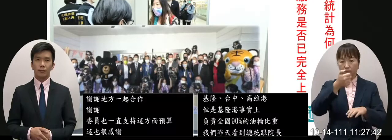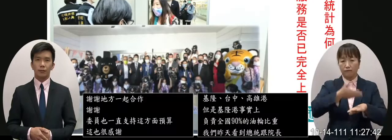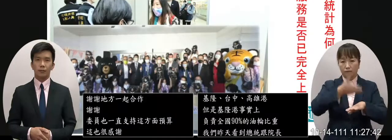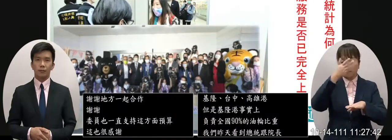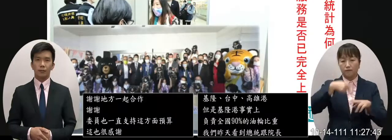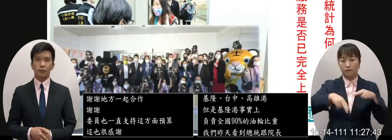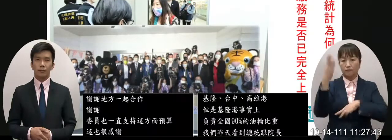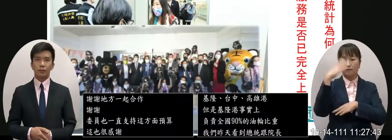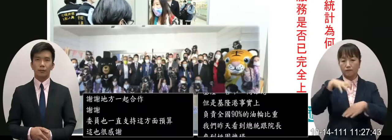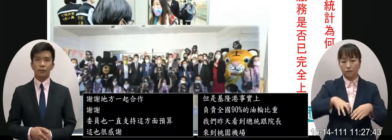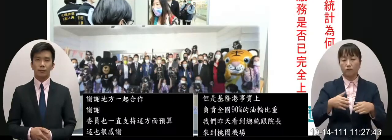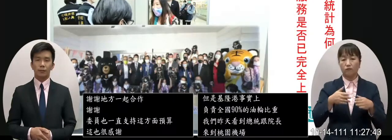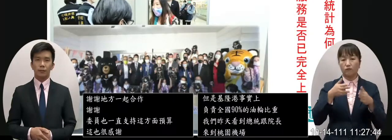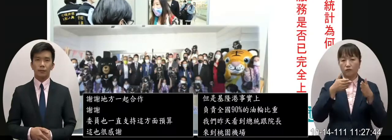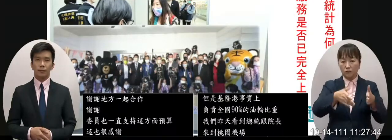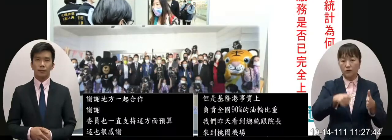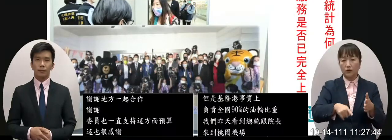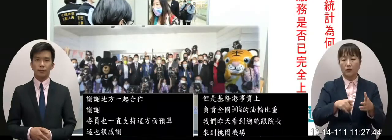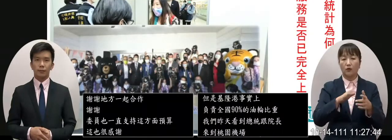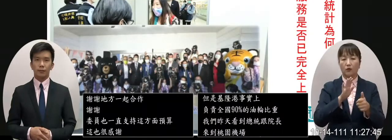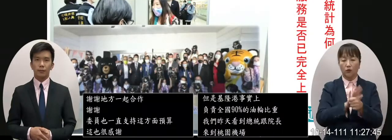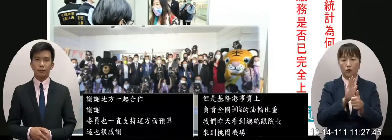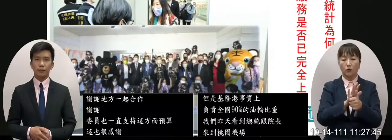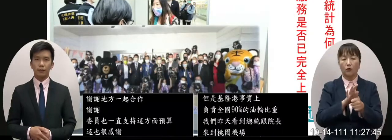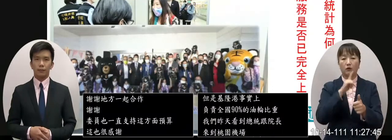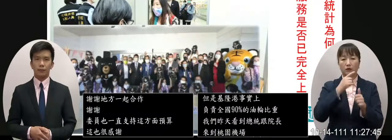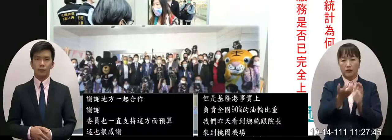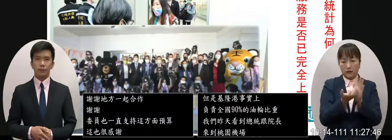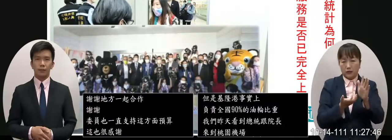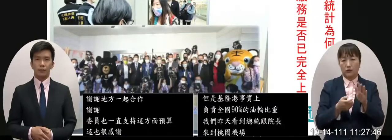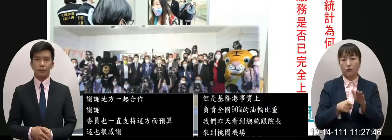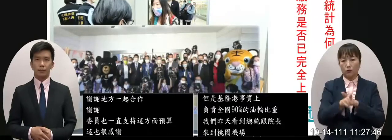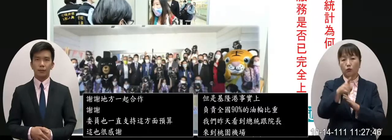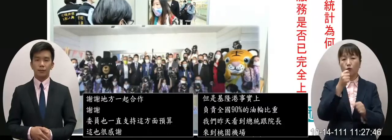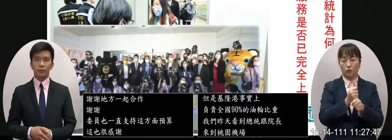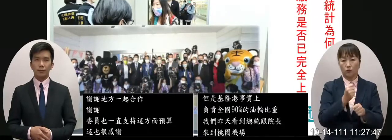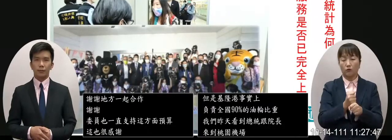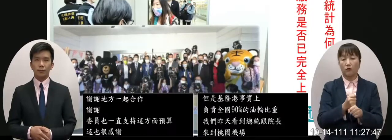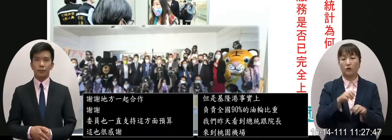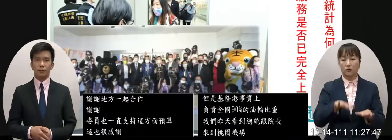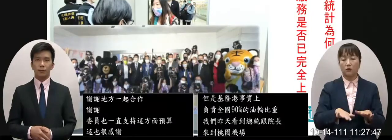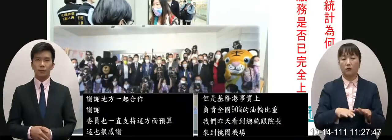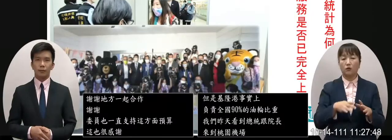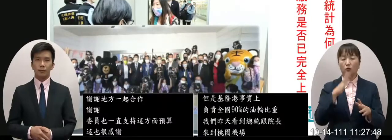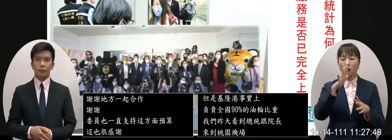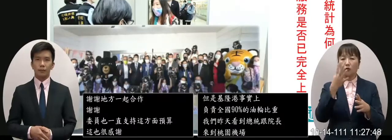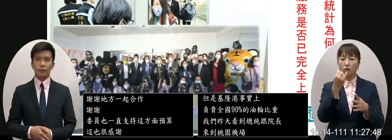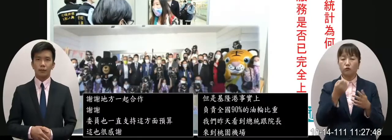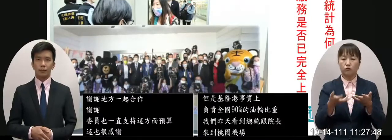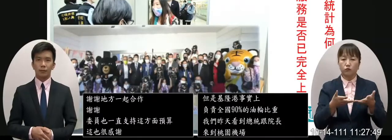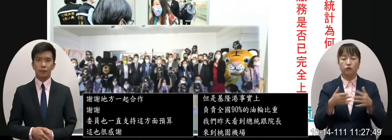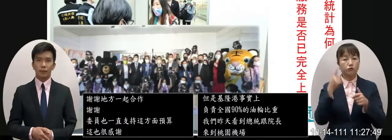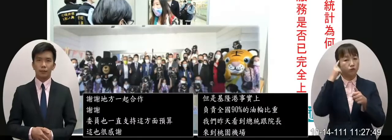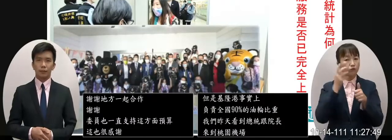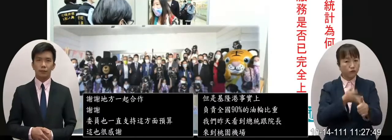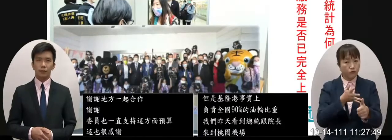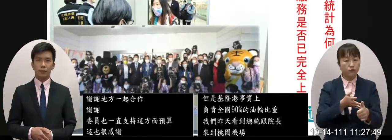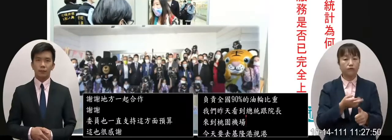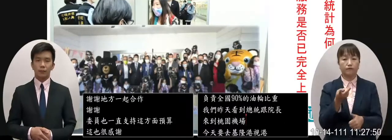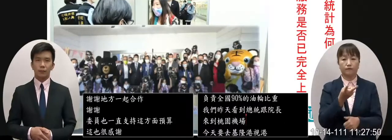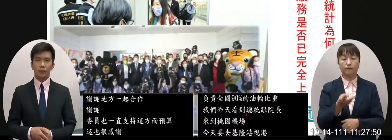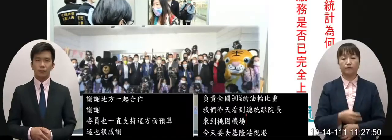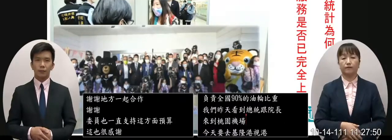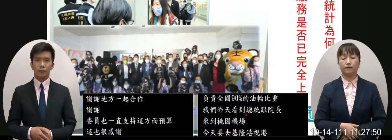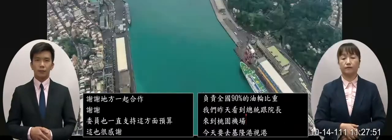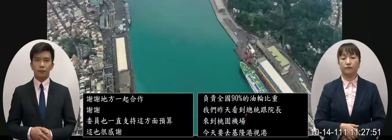感謝行政院在這個部分建籍旅局事先走在第一線但是這幾個部分我還有幾個部分要請教一下我們的院長跟部長